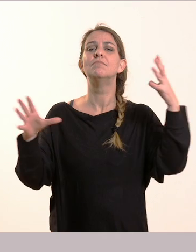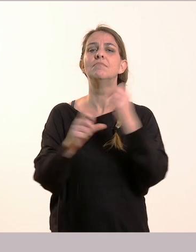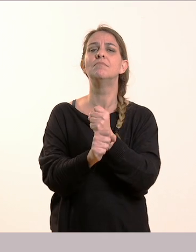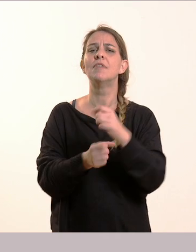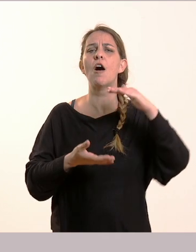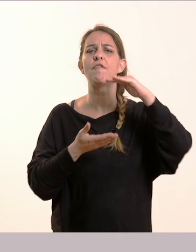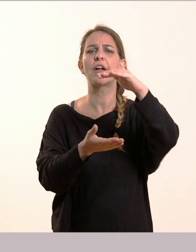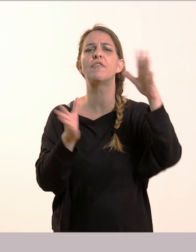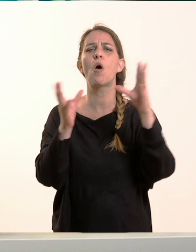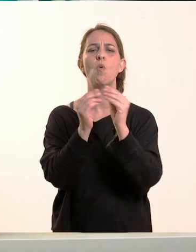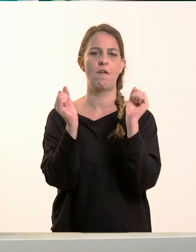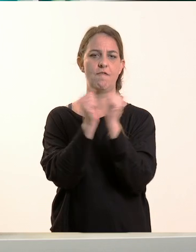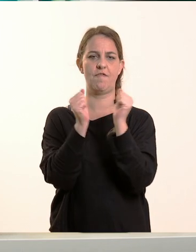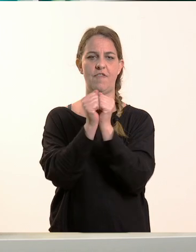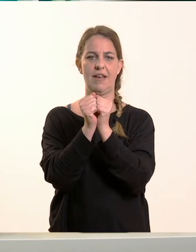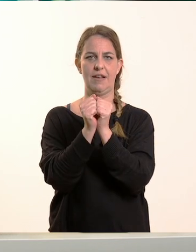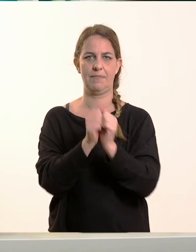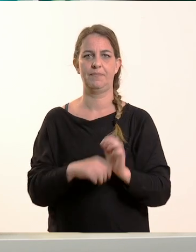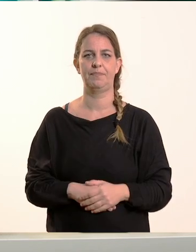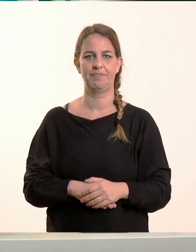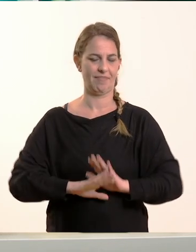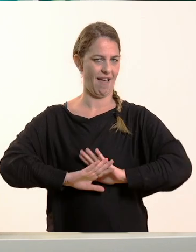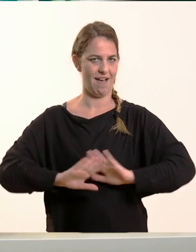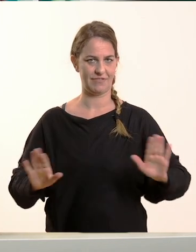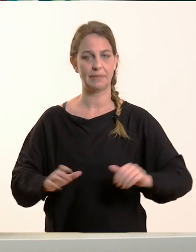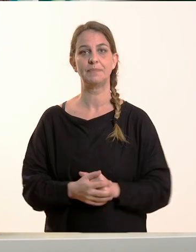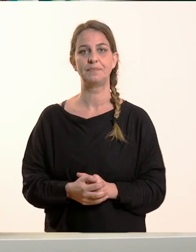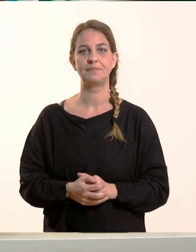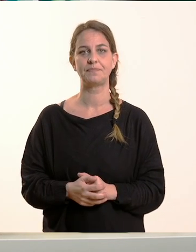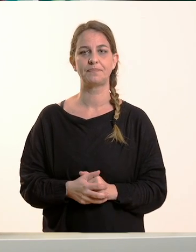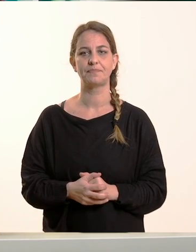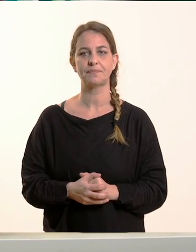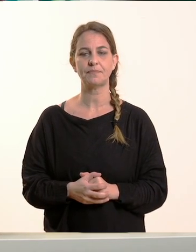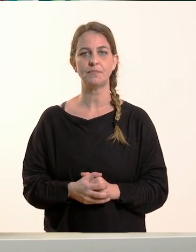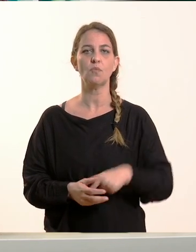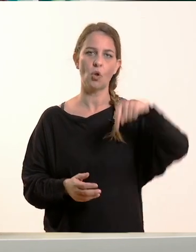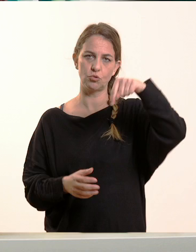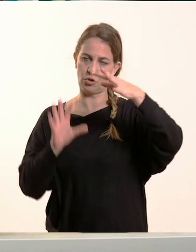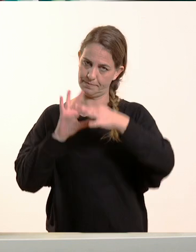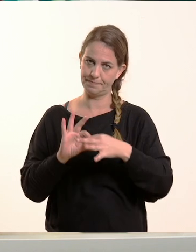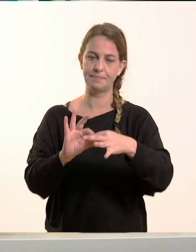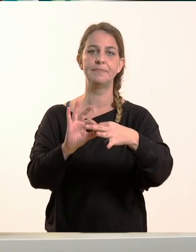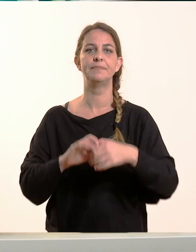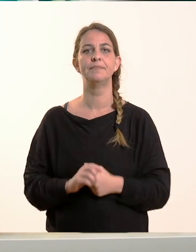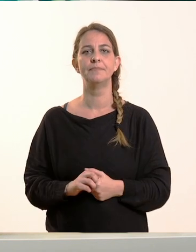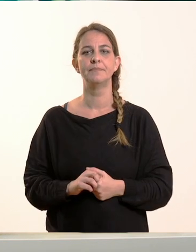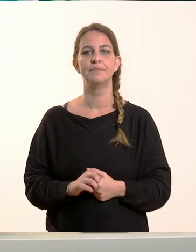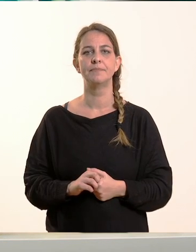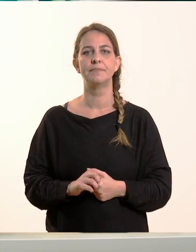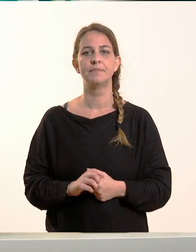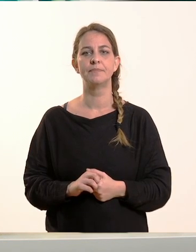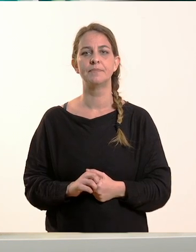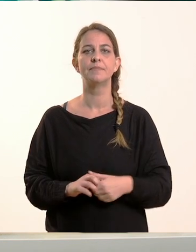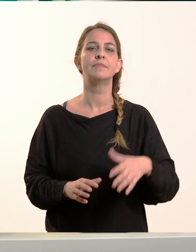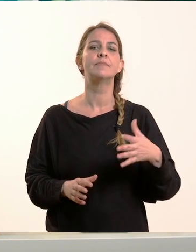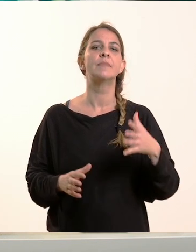Αυτά! Πολύ ωραία! Λοιπόν, θα συνεχίσουμε να βρούμε λέξεις και εκφράσεις